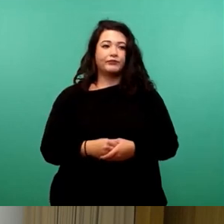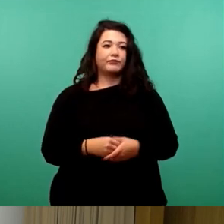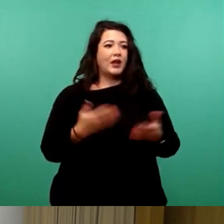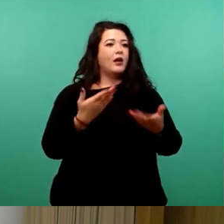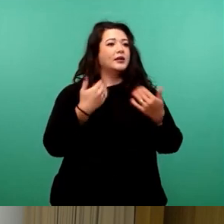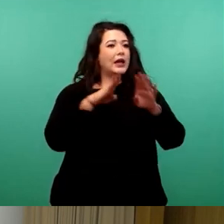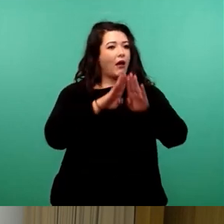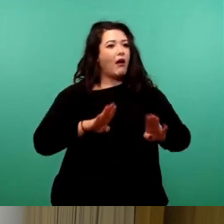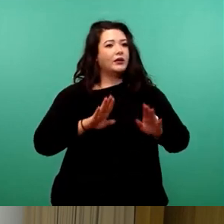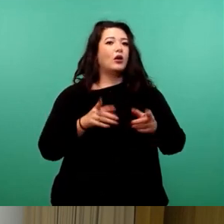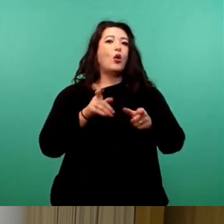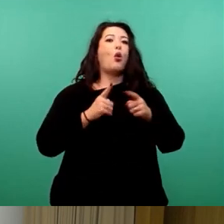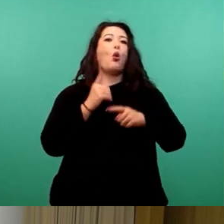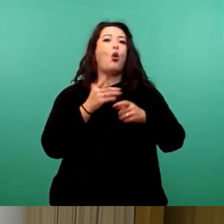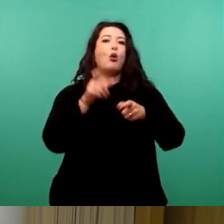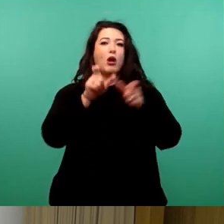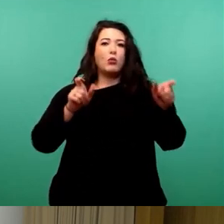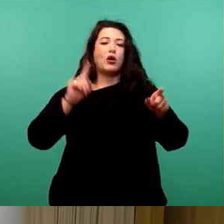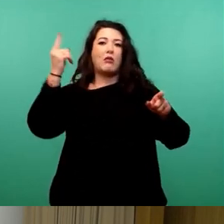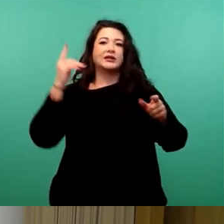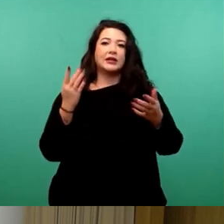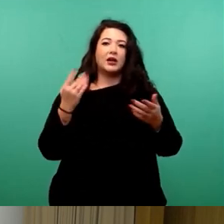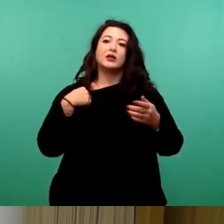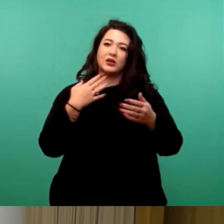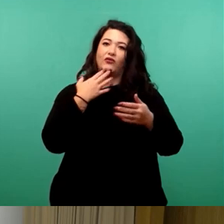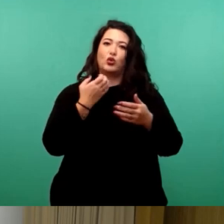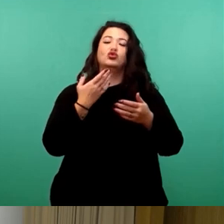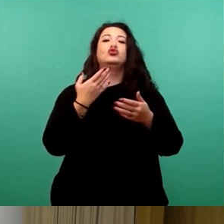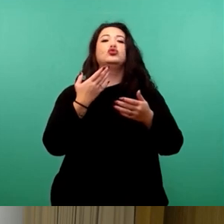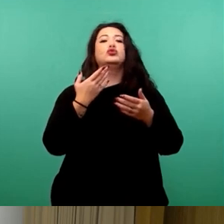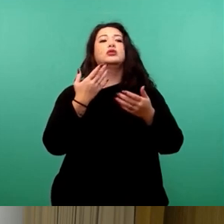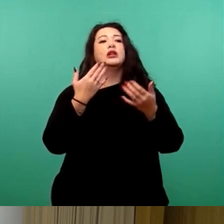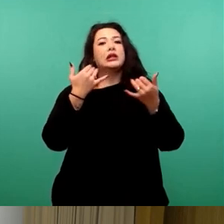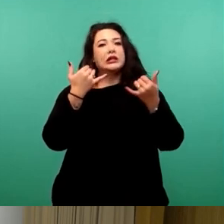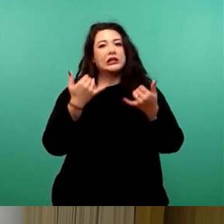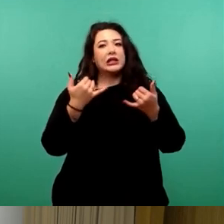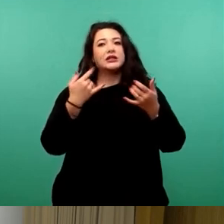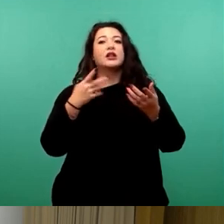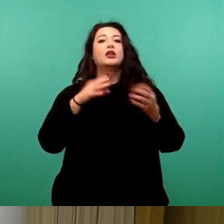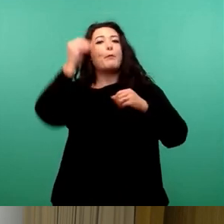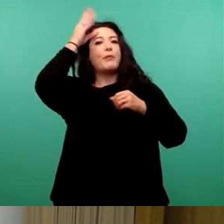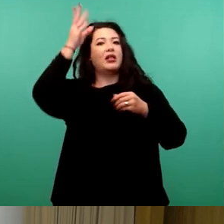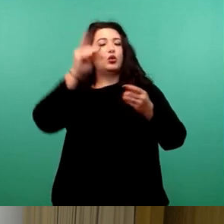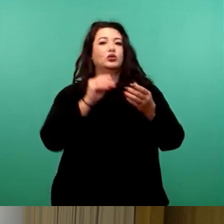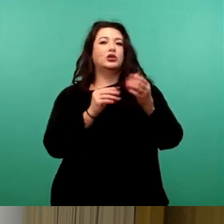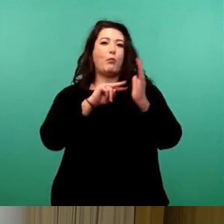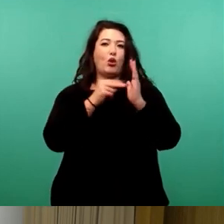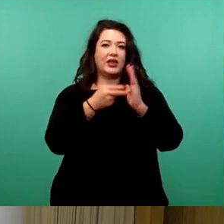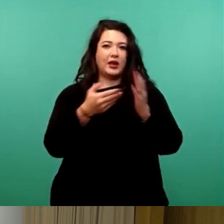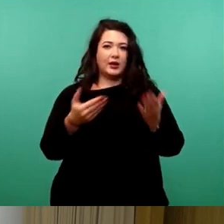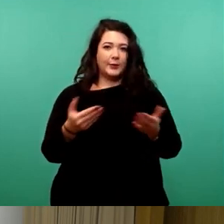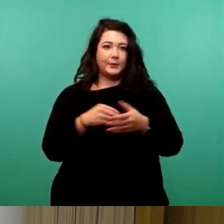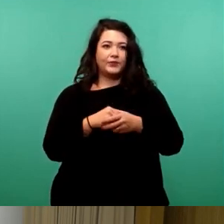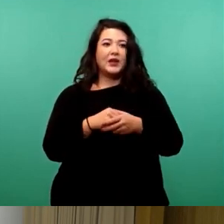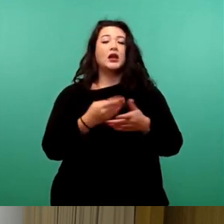Bogen, den Herr Zastrow aufgespannt hat, breit zu machen, kommen wir zur Bildungspolitik. Die Schulsekretärinnen und